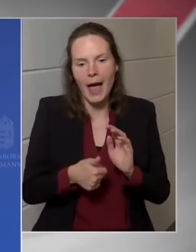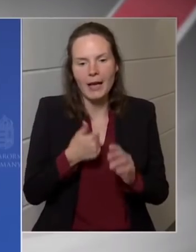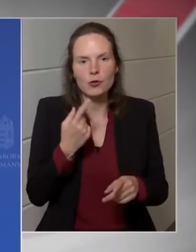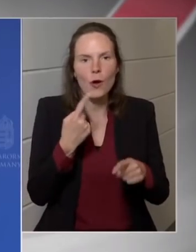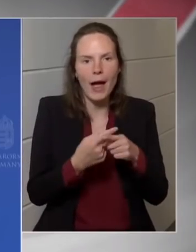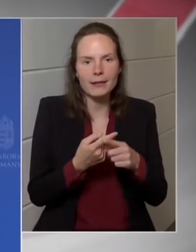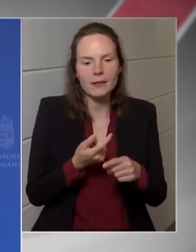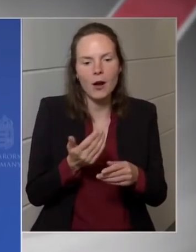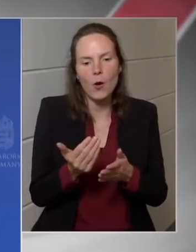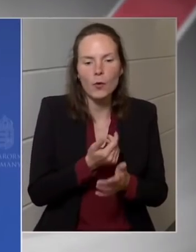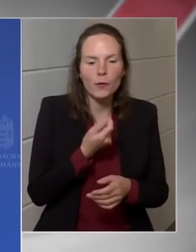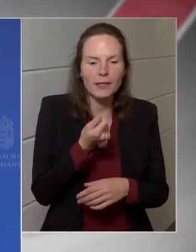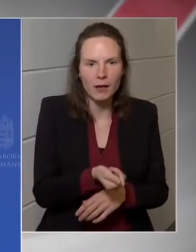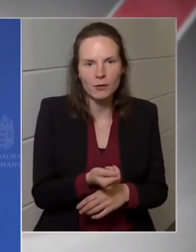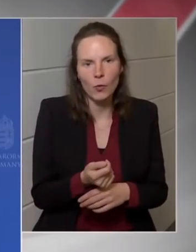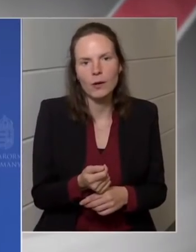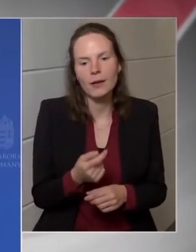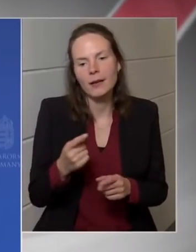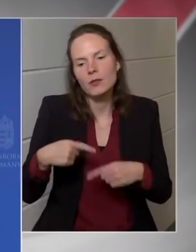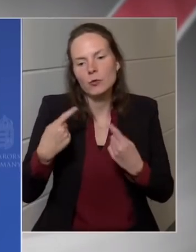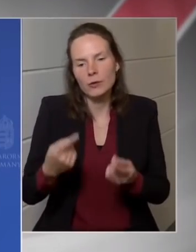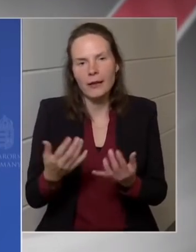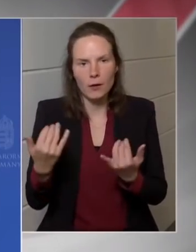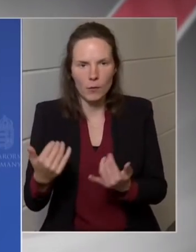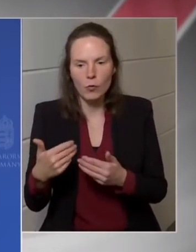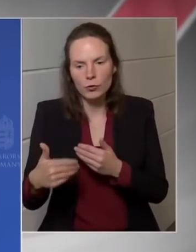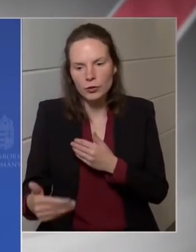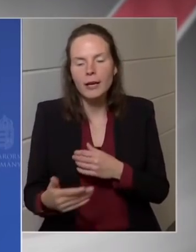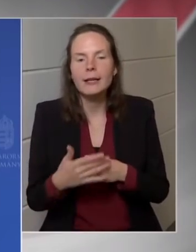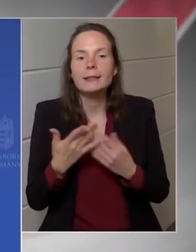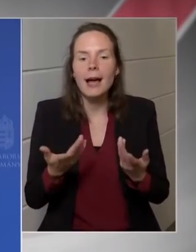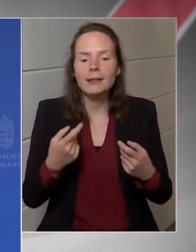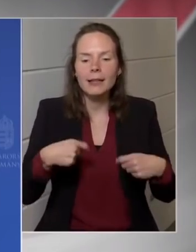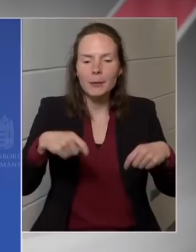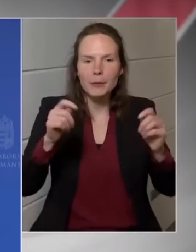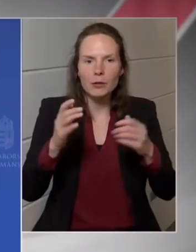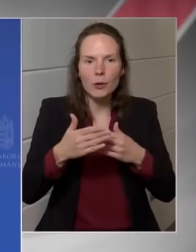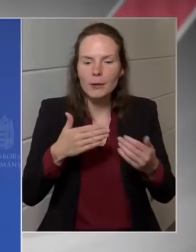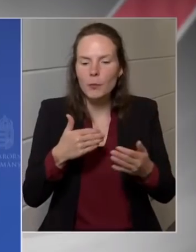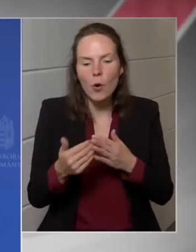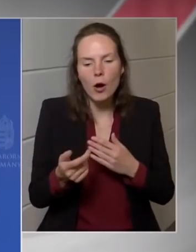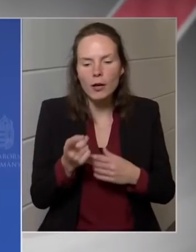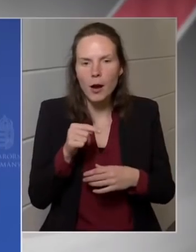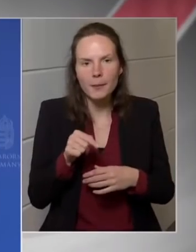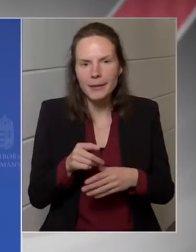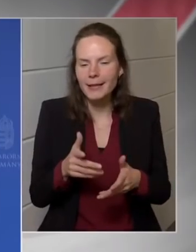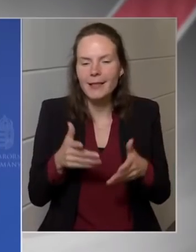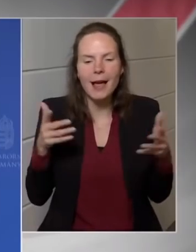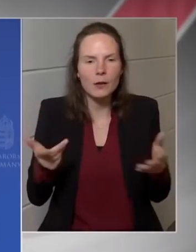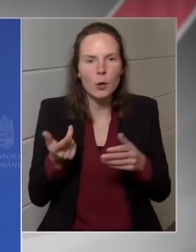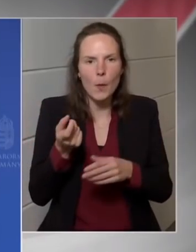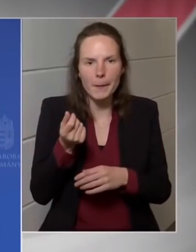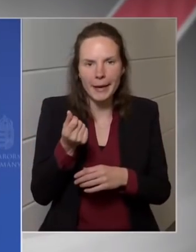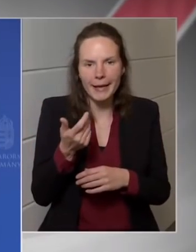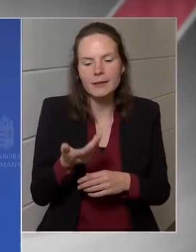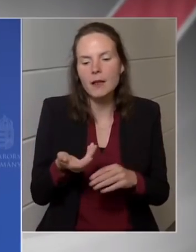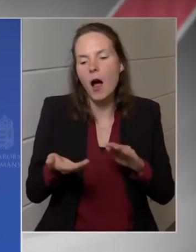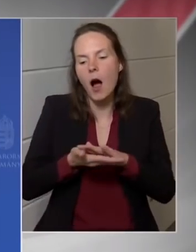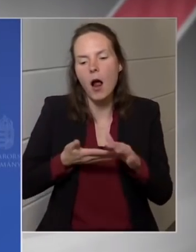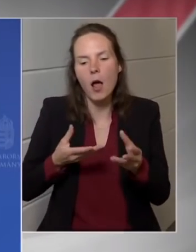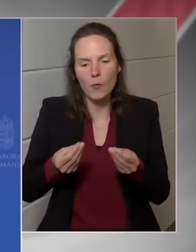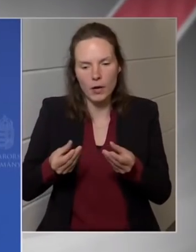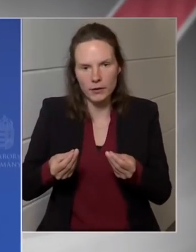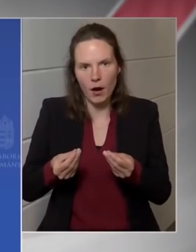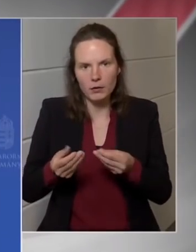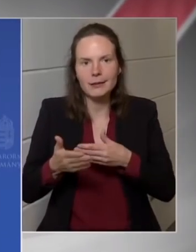Ezek utána jönnek. Tehát az építőiparban a legnagyobb pénzt az alapanyagiparban termelődik, a